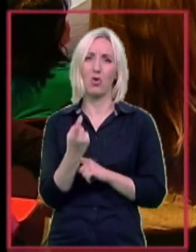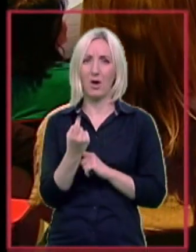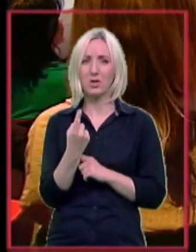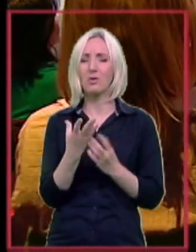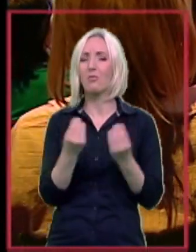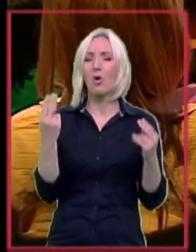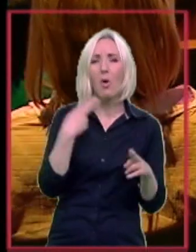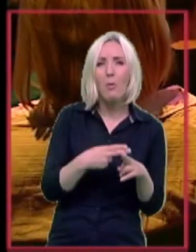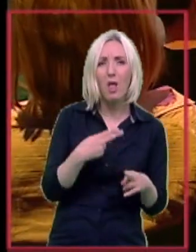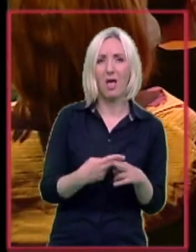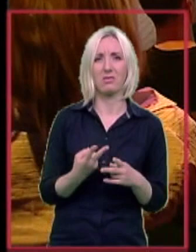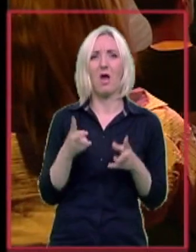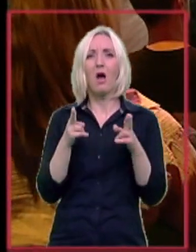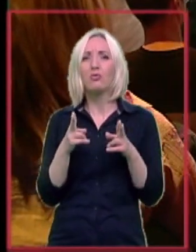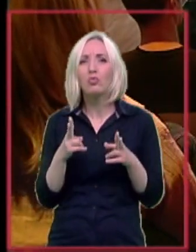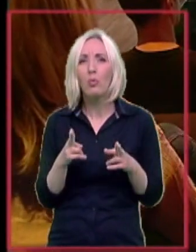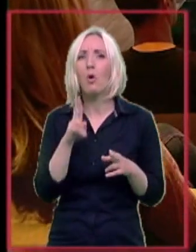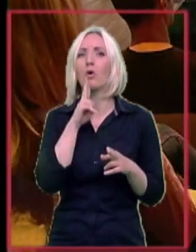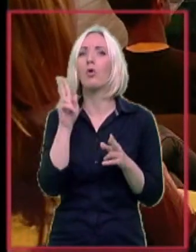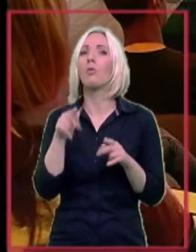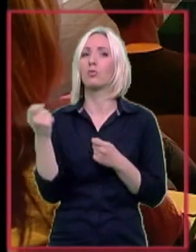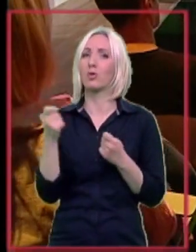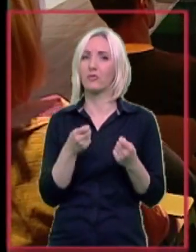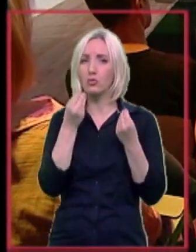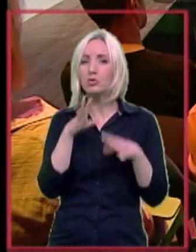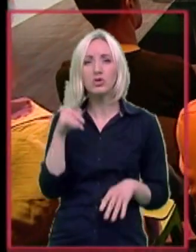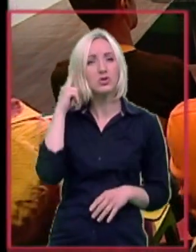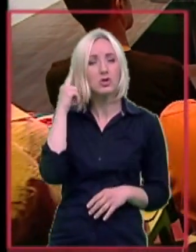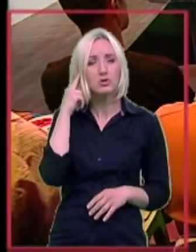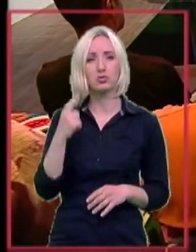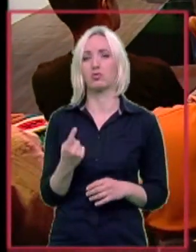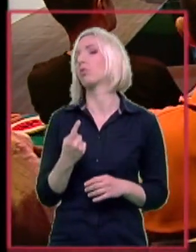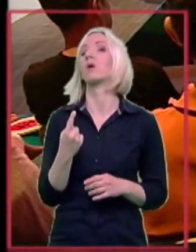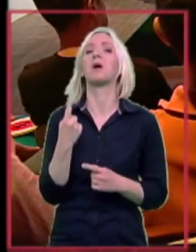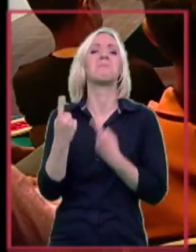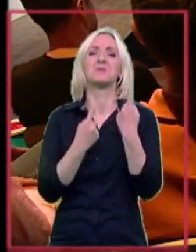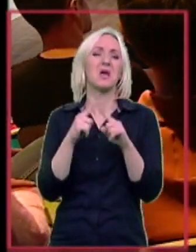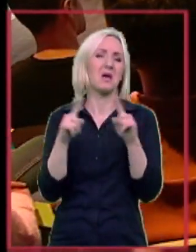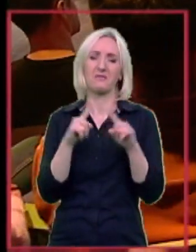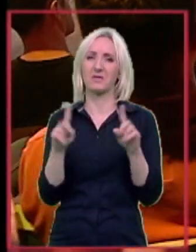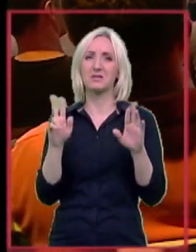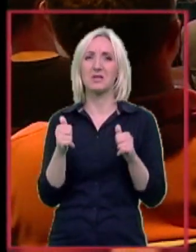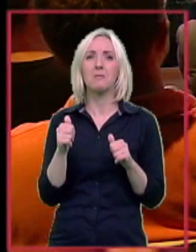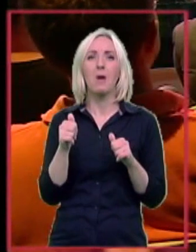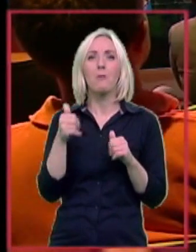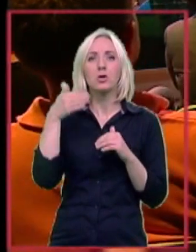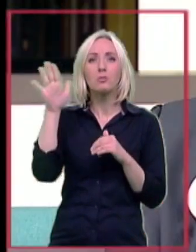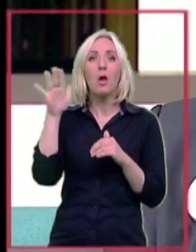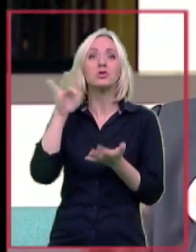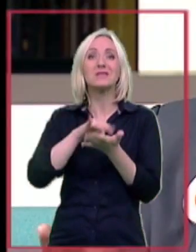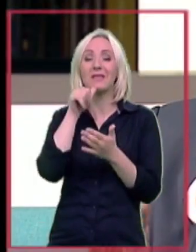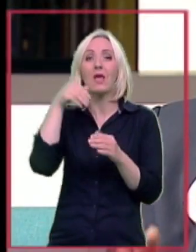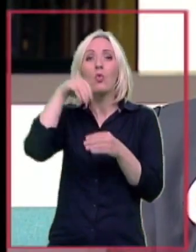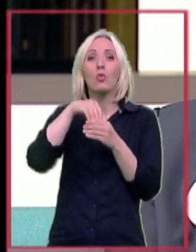sluha, postoje tumori koji mogu da dovede do oštećenja sluha. Sve zavisno. Znači imamo spoljašnje, srednje i nutrašnje uvoli.